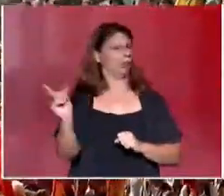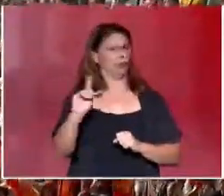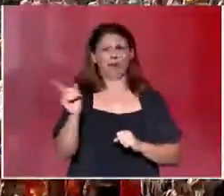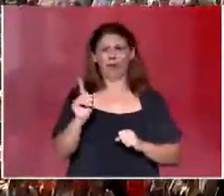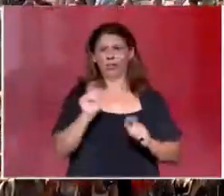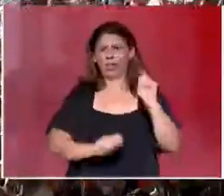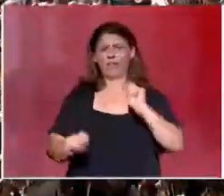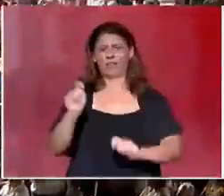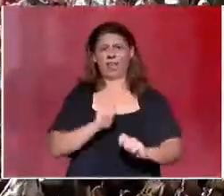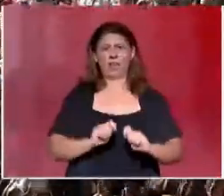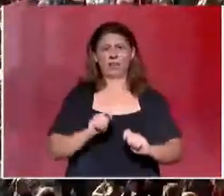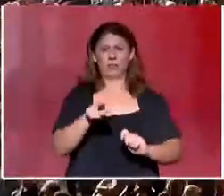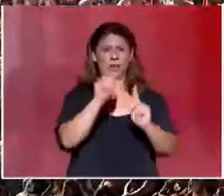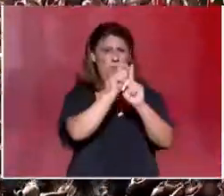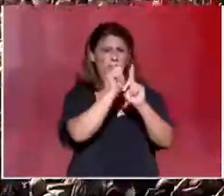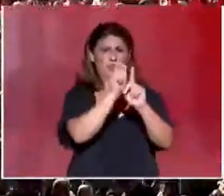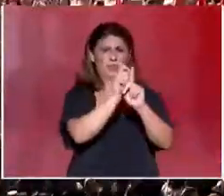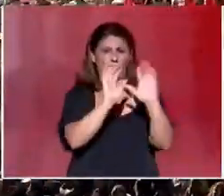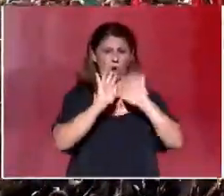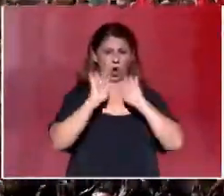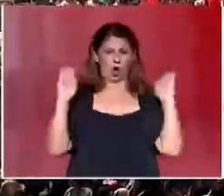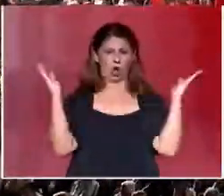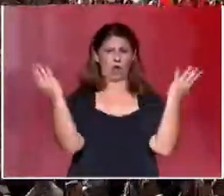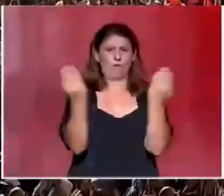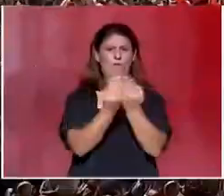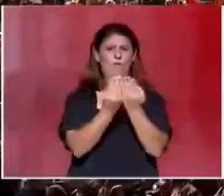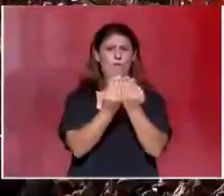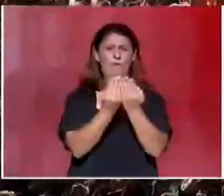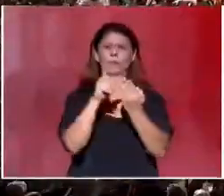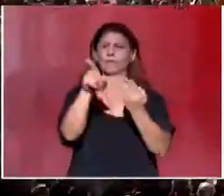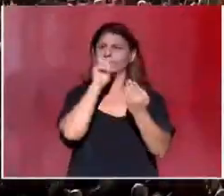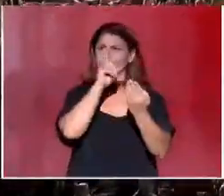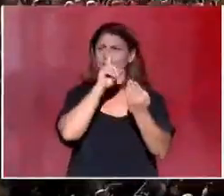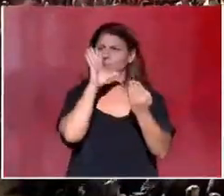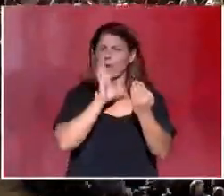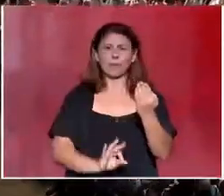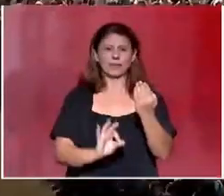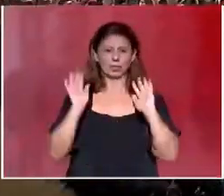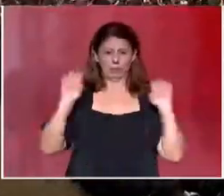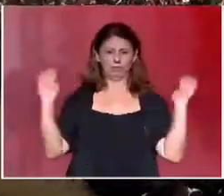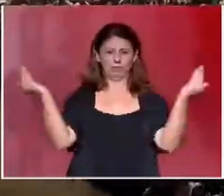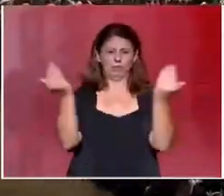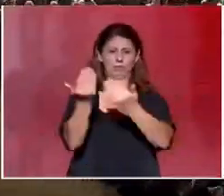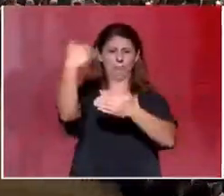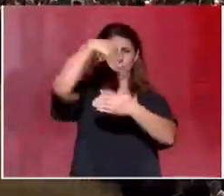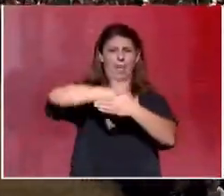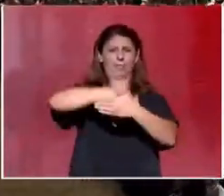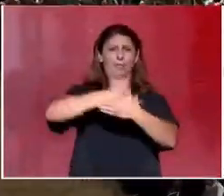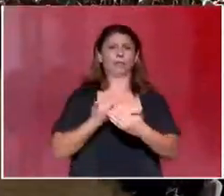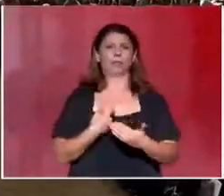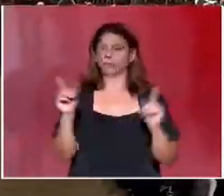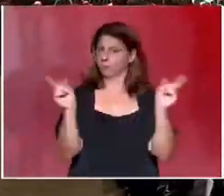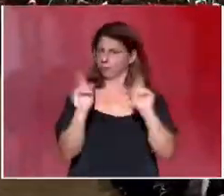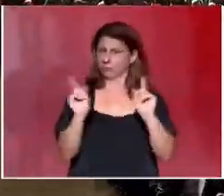φτιάχνουμε ένα ψηφιακό κλουβί, μια εικονική πραγματικότητα για να κλειστούμε μέσα. Πόσο μάλλον